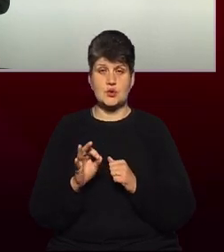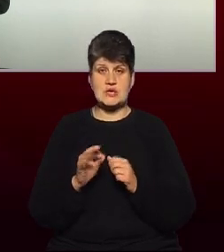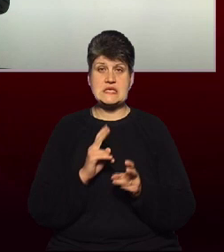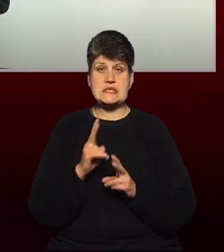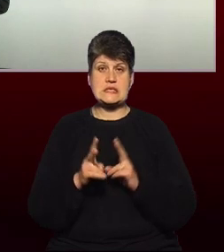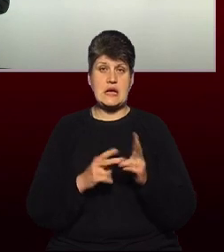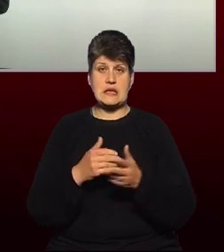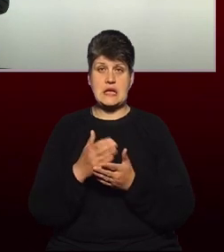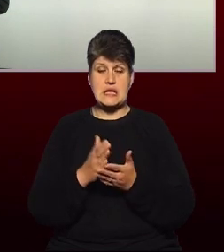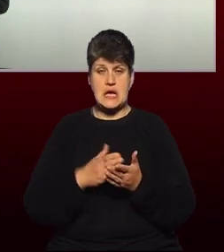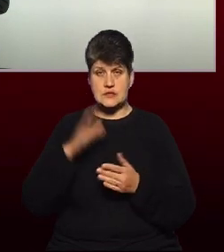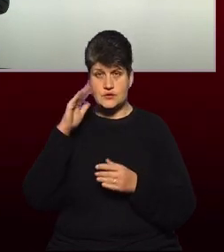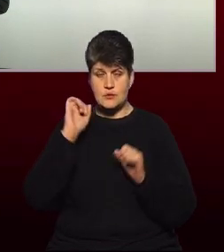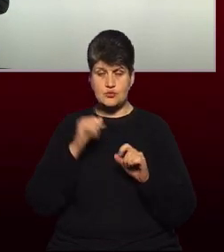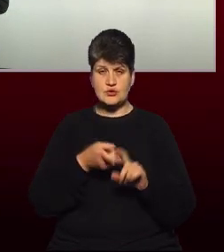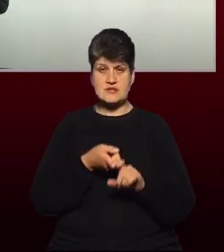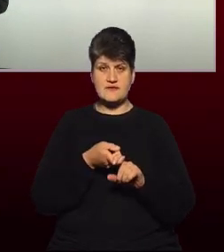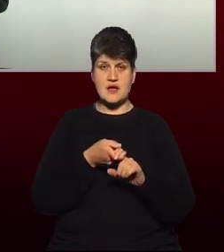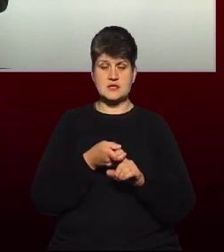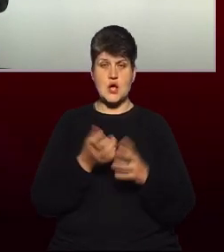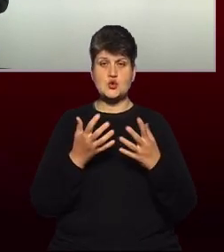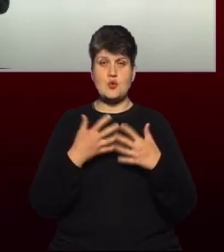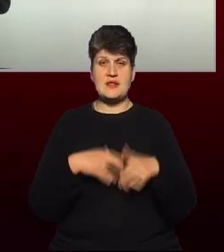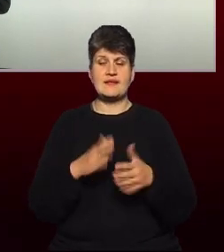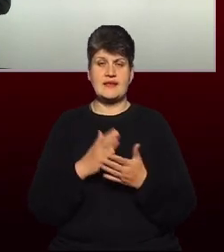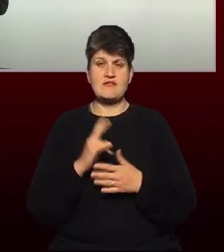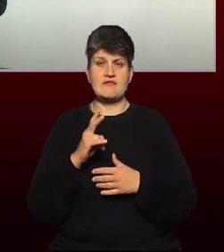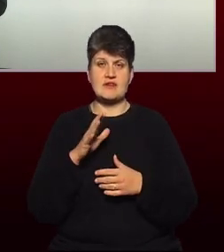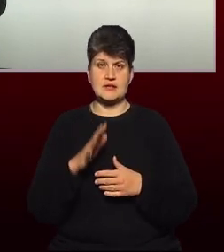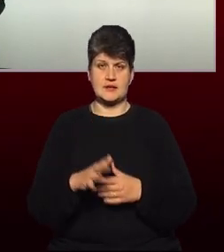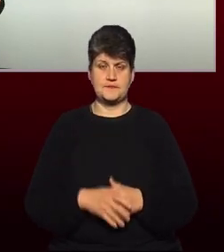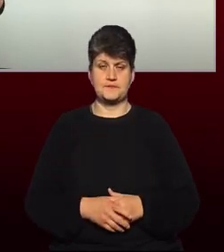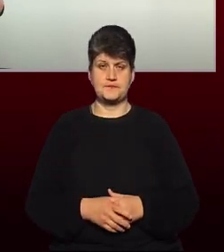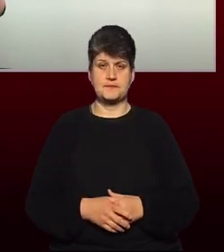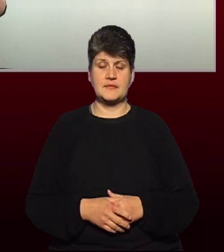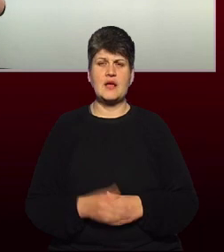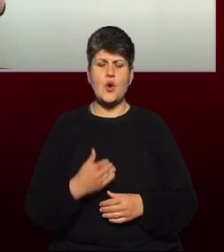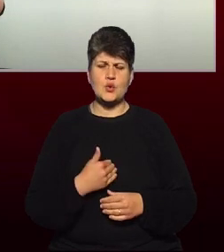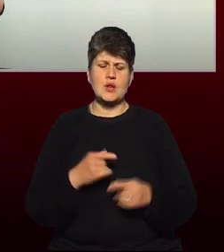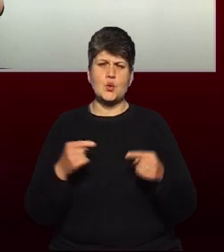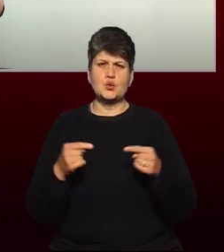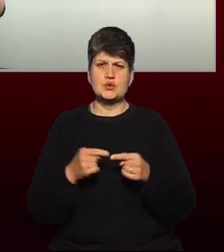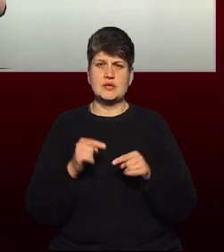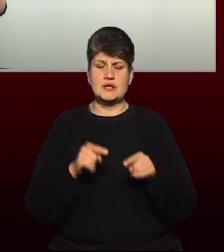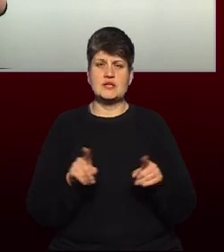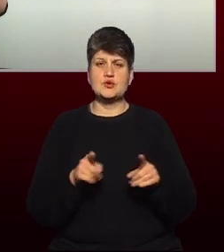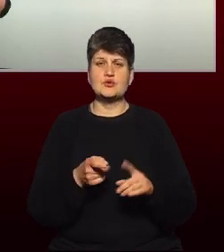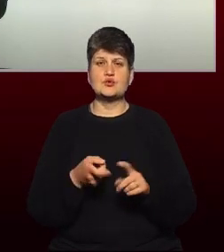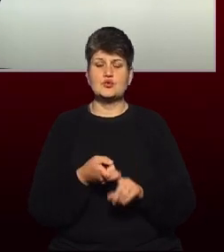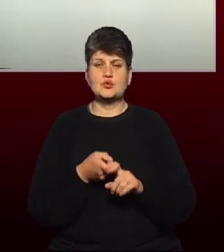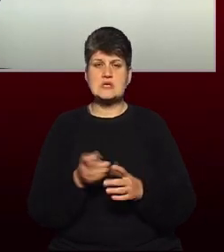води можуть бути зв'язані безпосередньо з обладнанням, яке є в квартирі самого споживача. Це я якраз хотіла уточнити. Те, що стосується промивання водомереж,